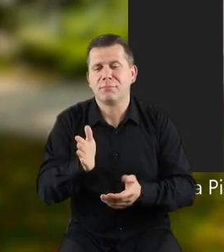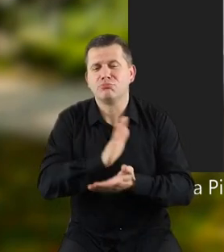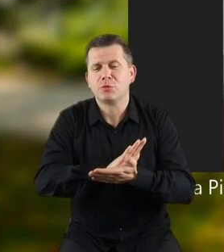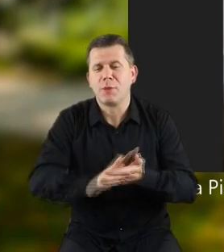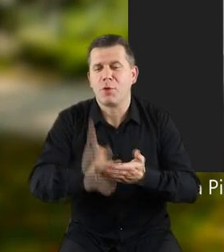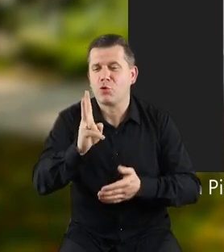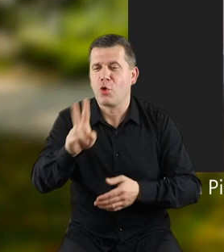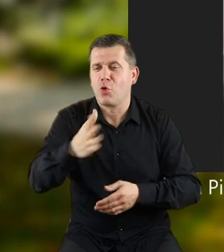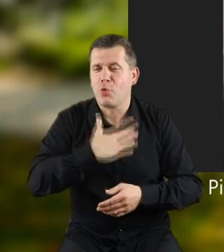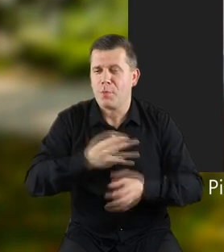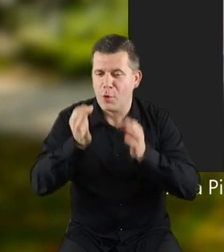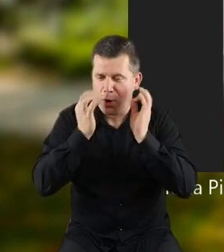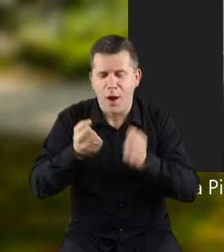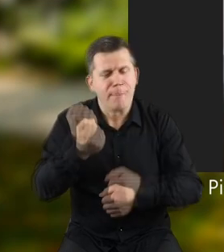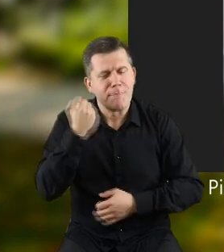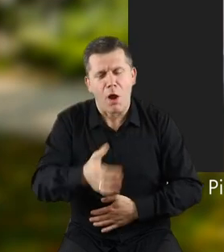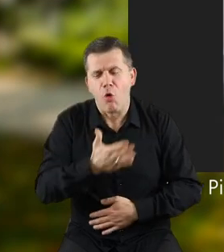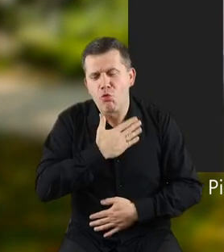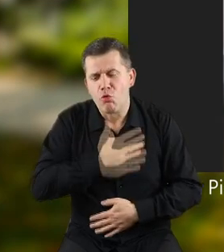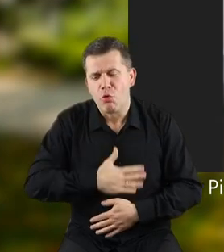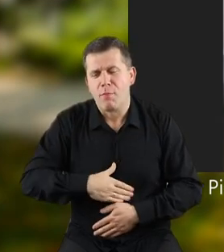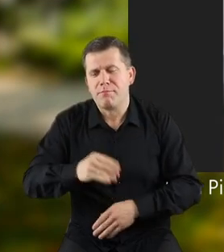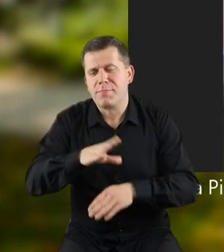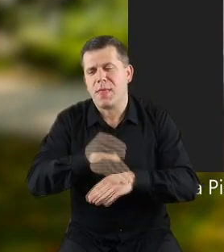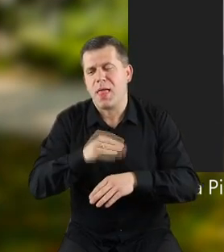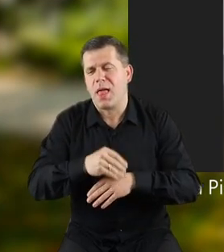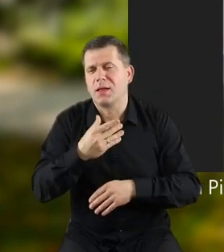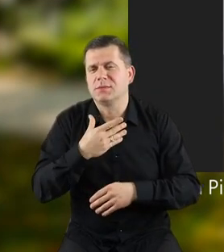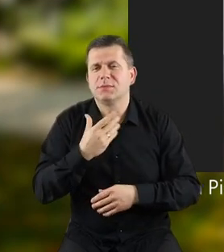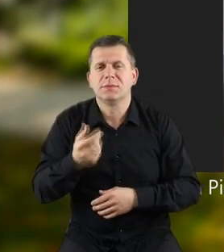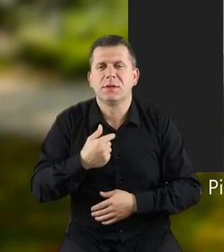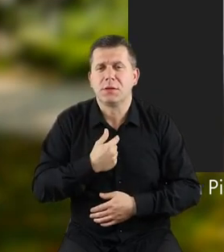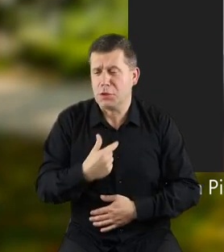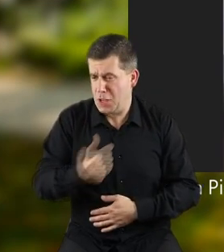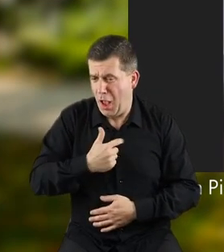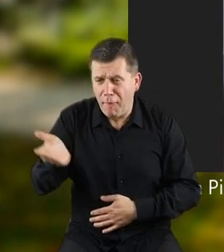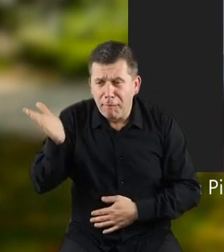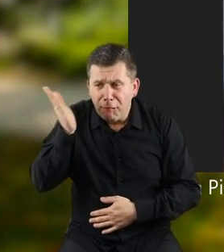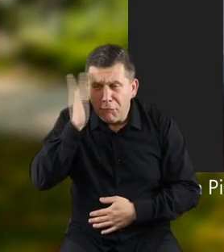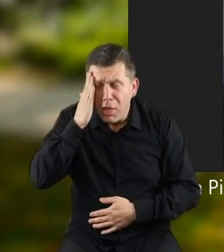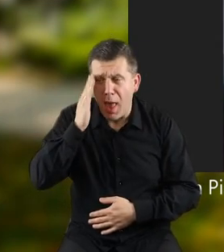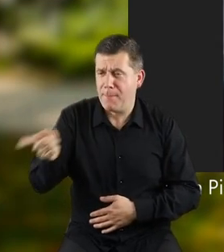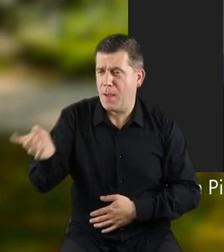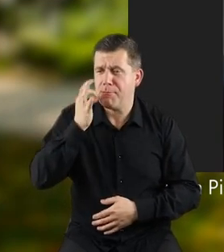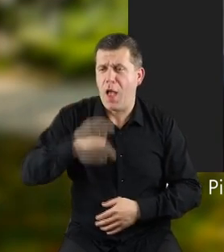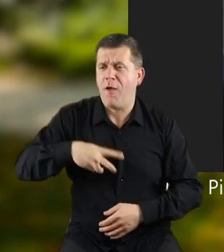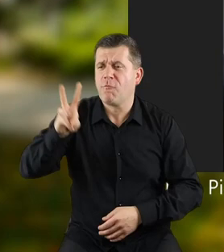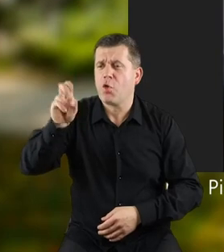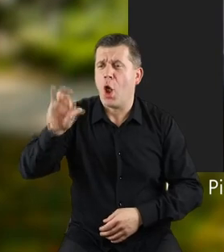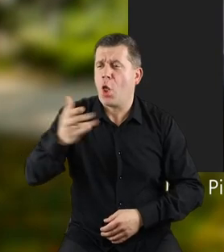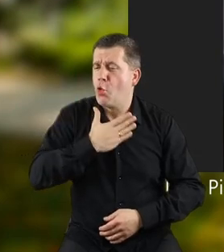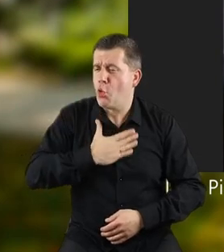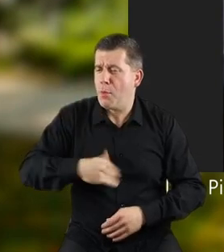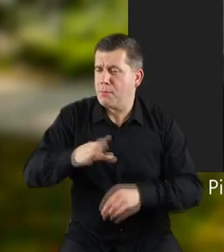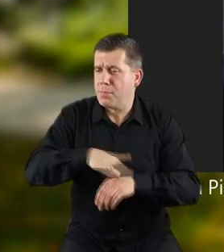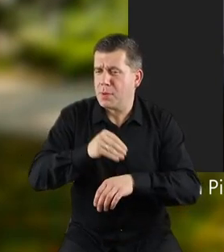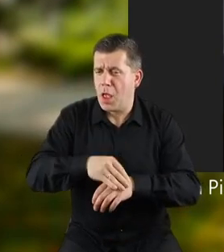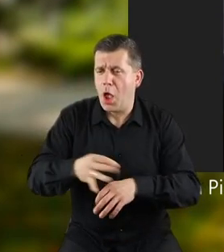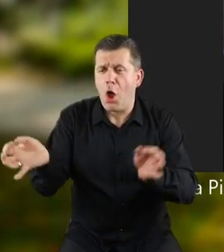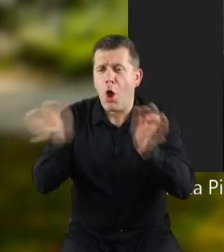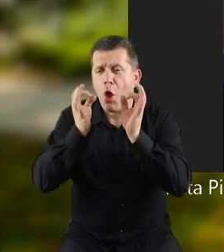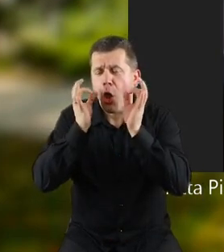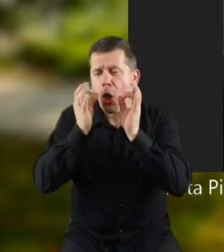zwolenników kotków, bardzo lubię pieski. Poczuć. Ja wiem, że Pani Wioletka lubi pieski, chociaż